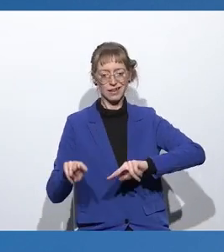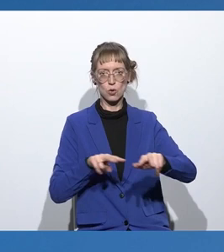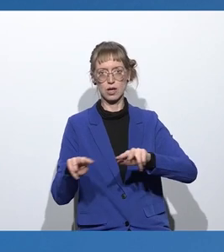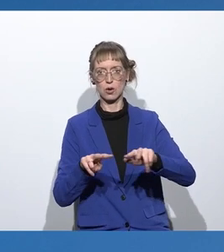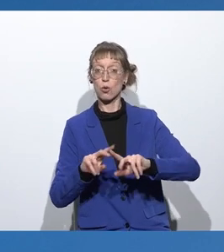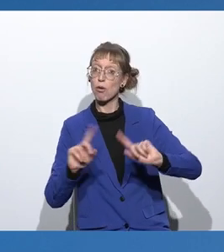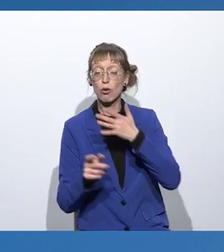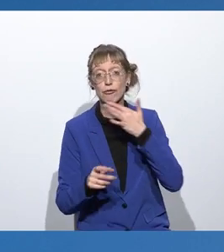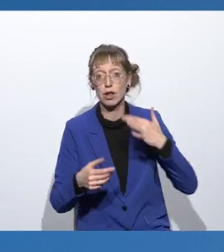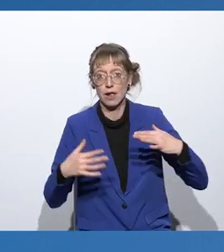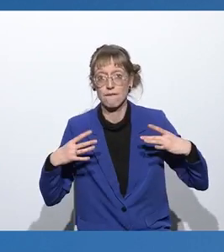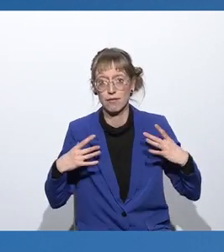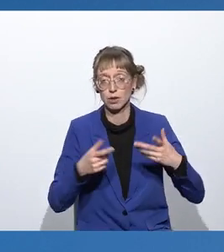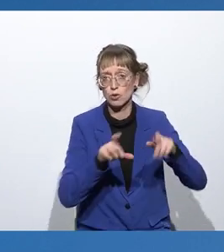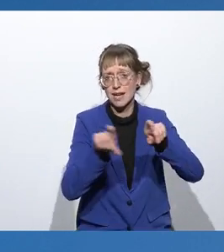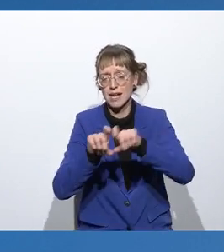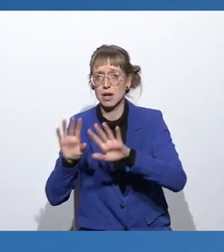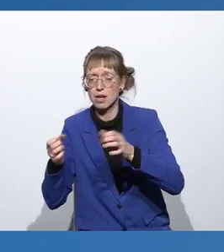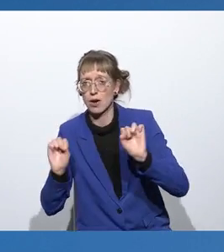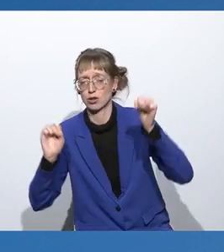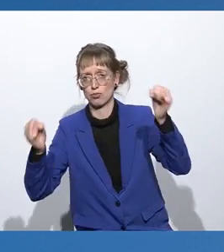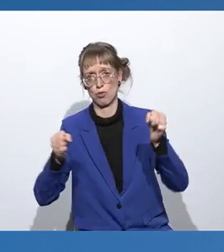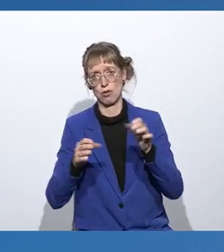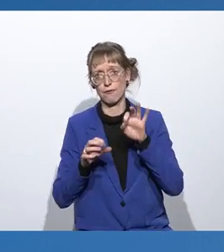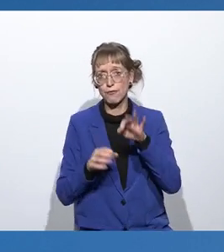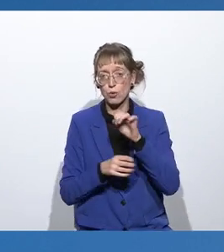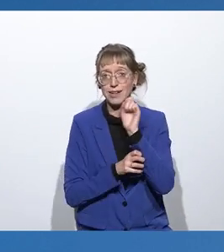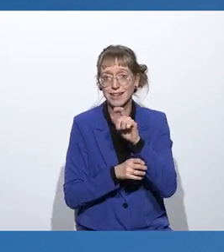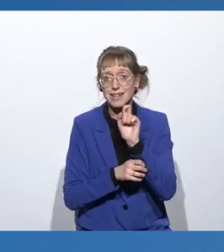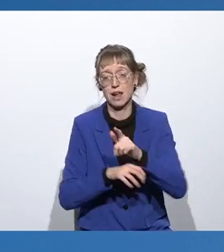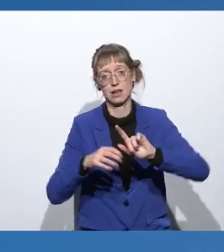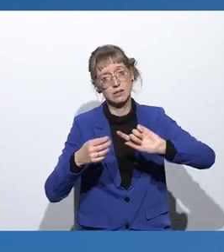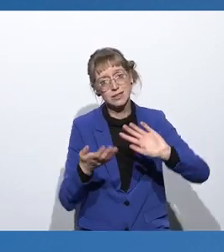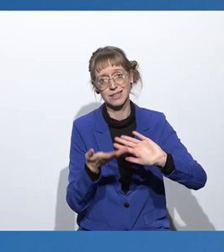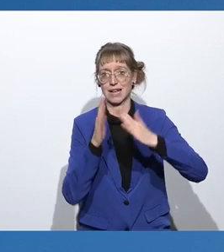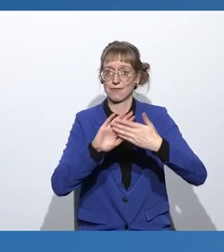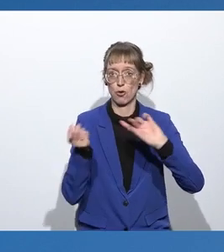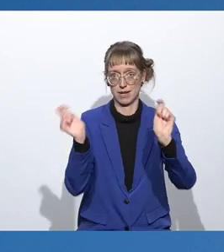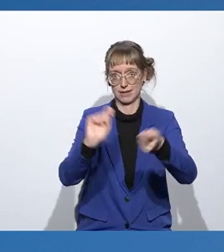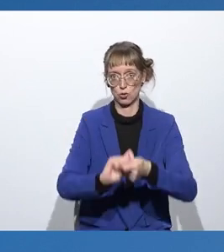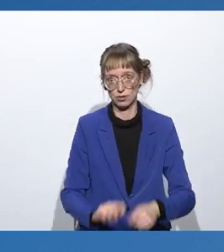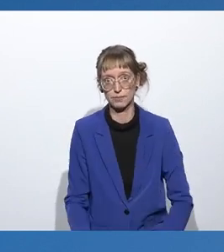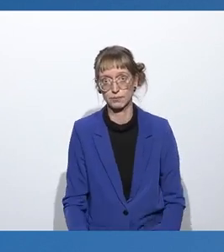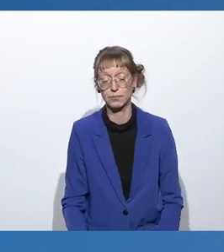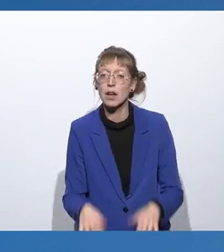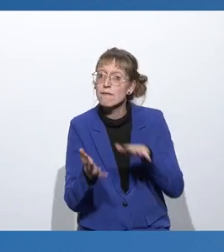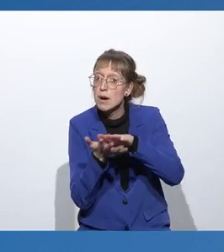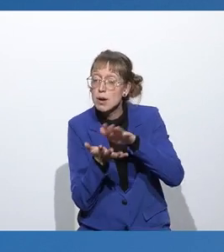freiwilliges, unternehmerisches Engagement für eine digitale Transformation, die Verbraucheranliegen,